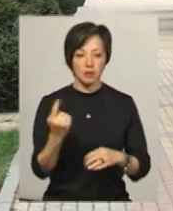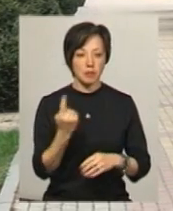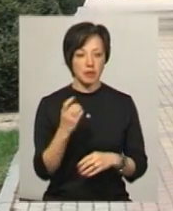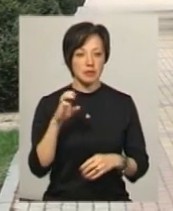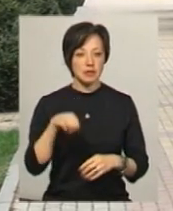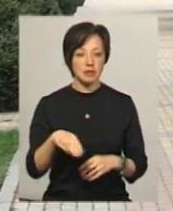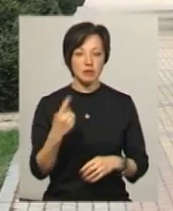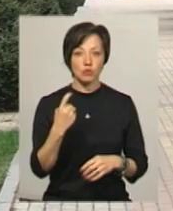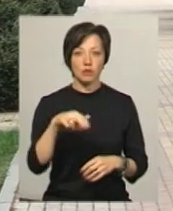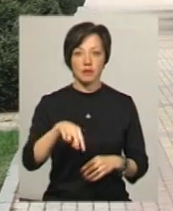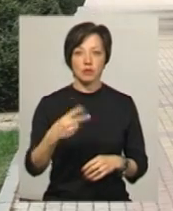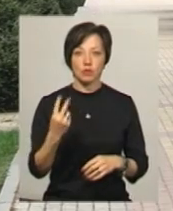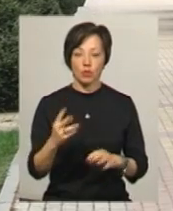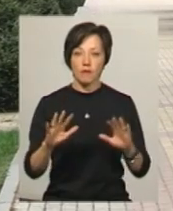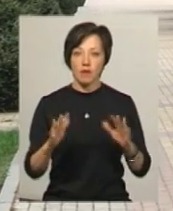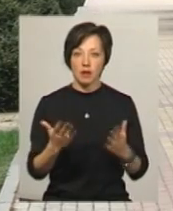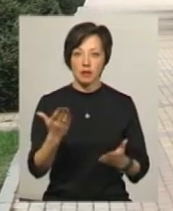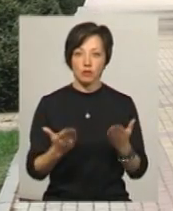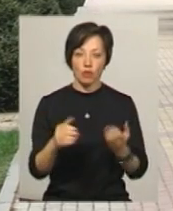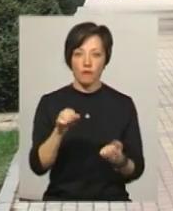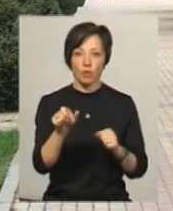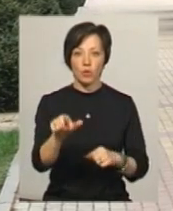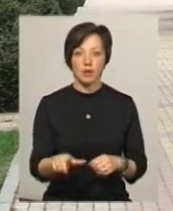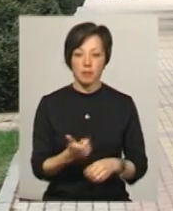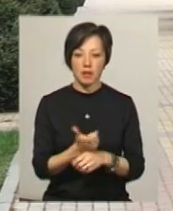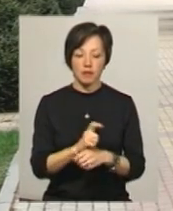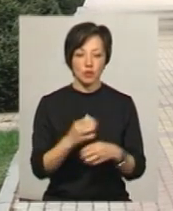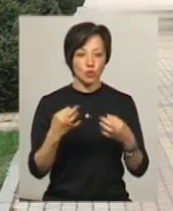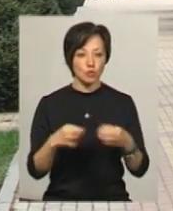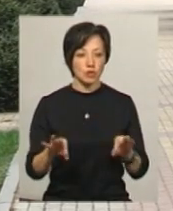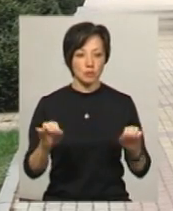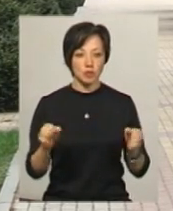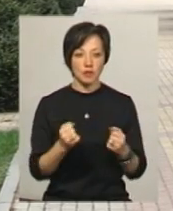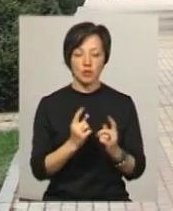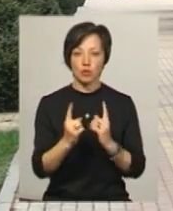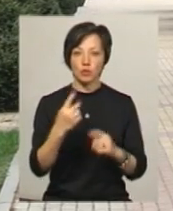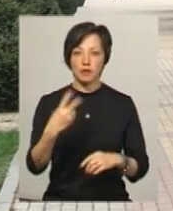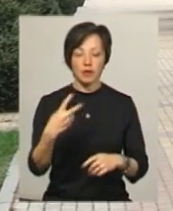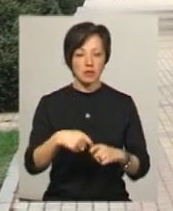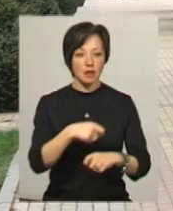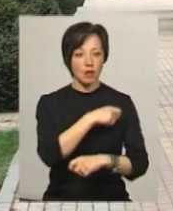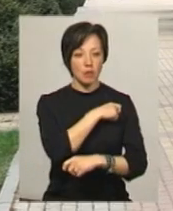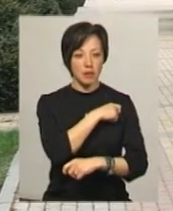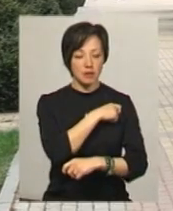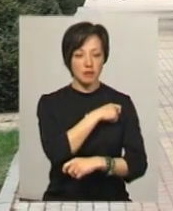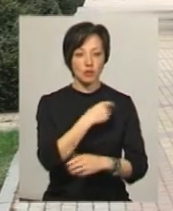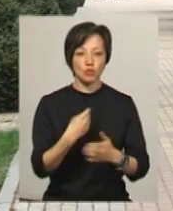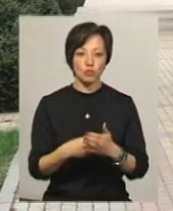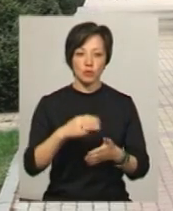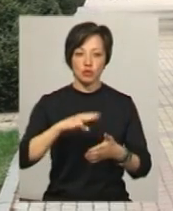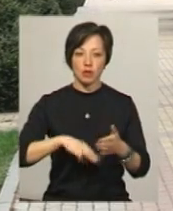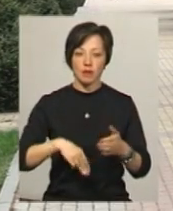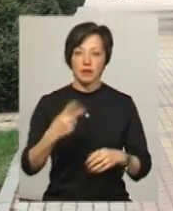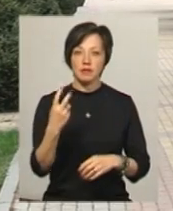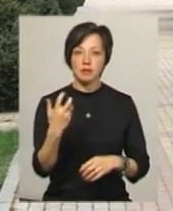першої статті 122 у разі якщо водій перевищив допустиму швидкість руху на 20 км сума штрафу